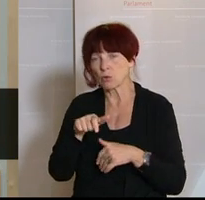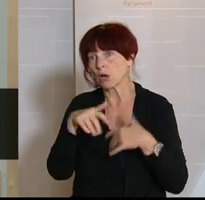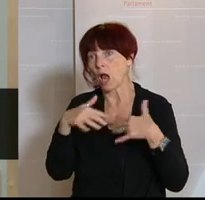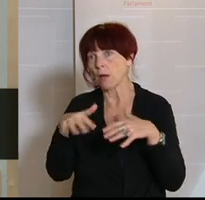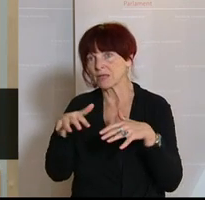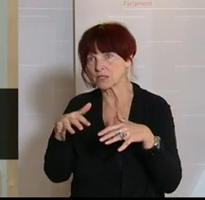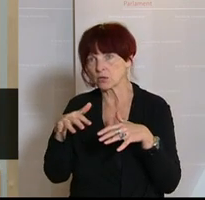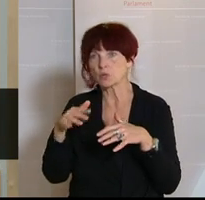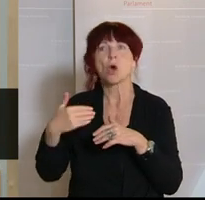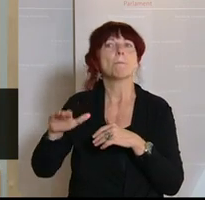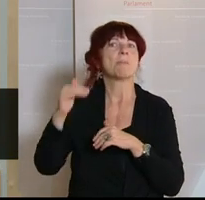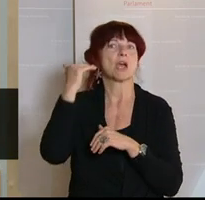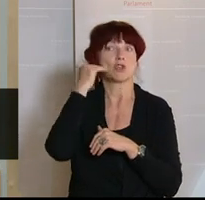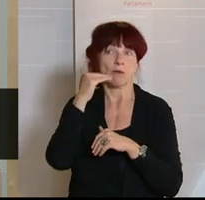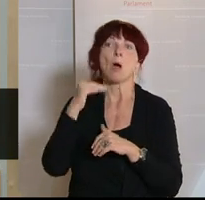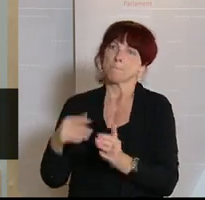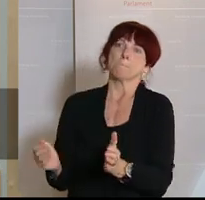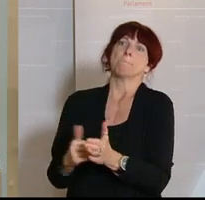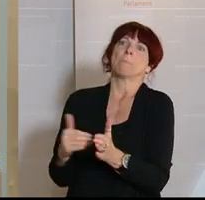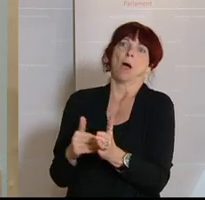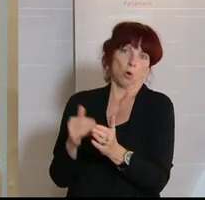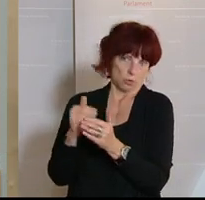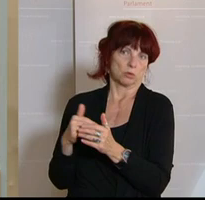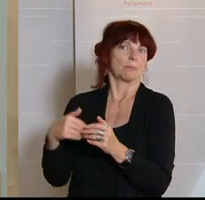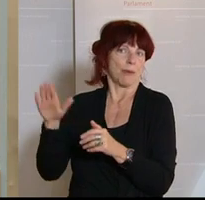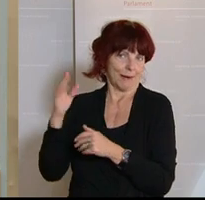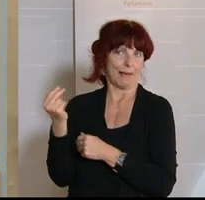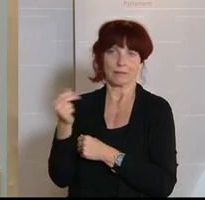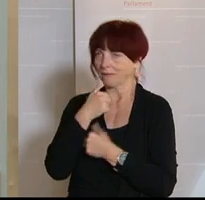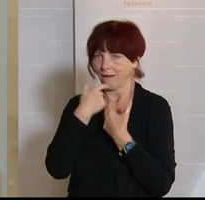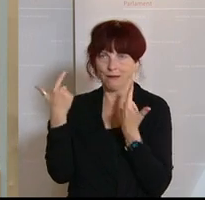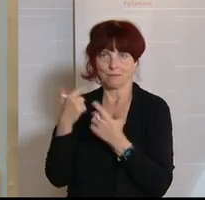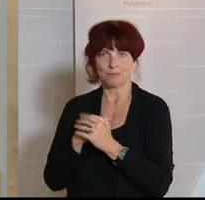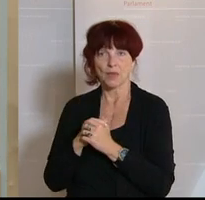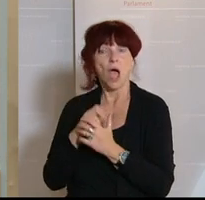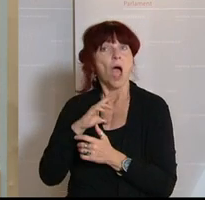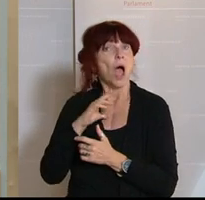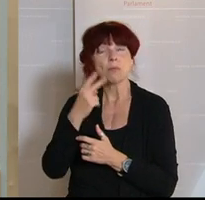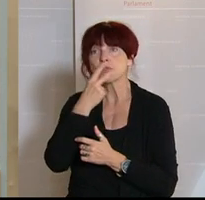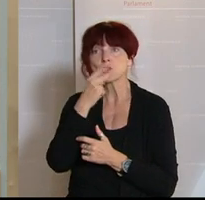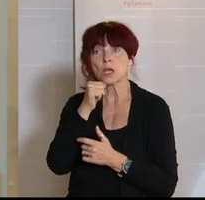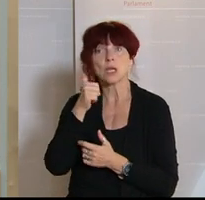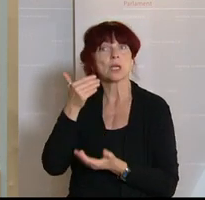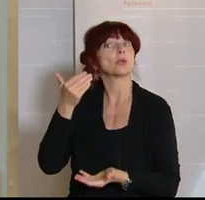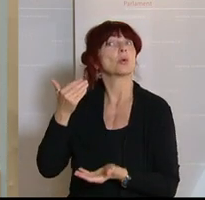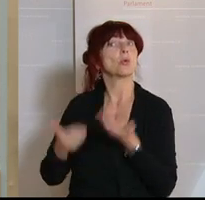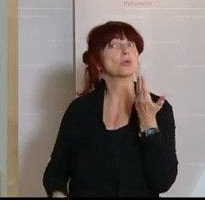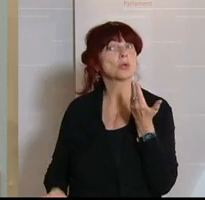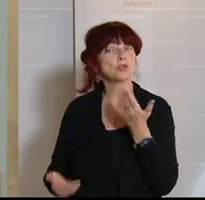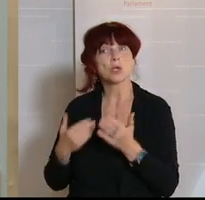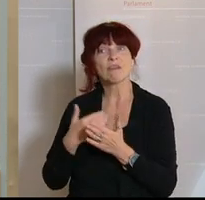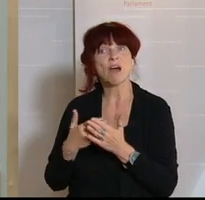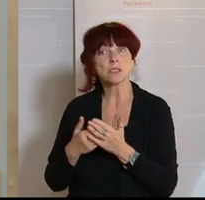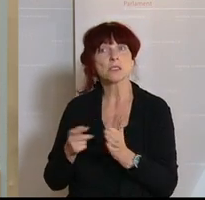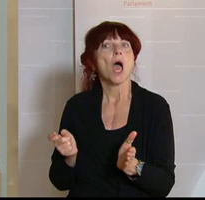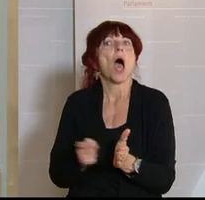den nächsten Wochen ja unbedingt notwendig. Wir verstehen allerdings nicht, warum so große Unterschiede in der Anspruchsberechtigung gemacht